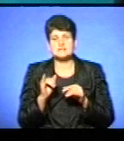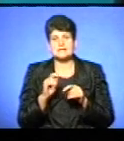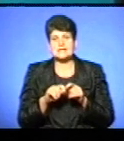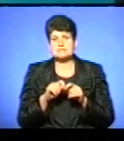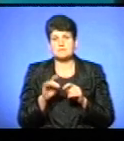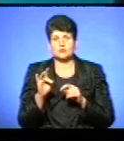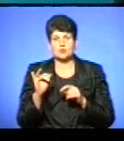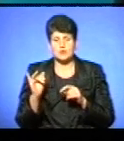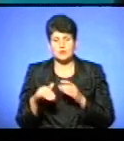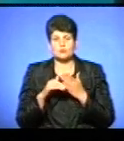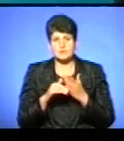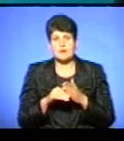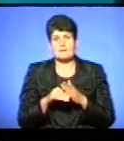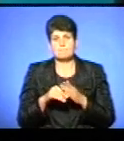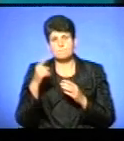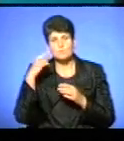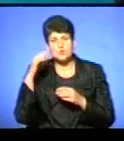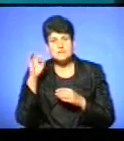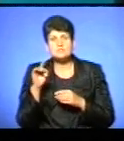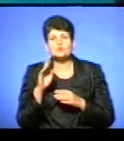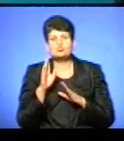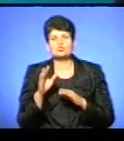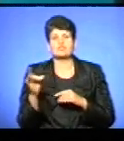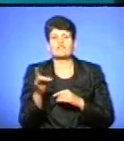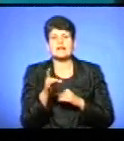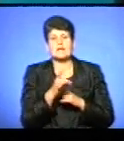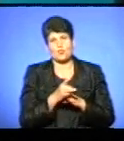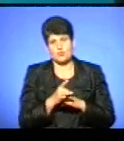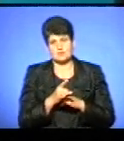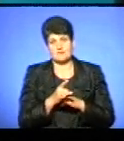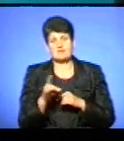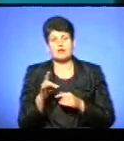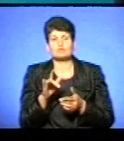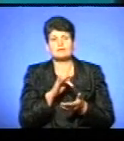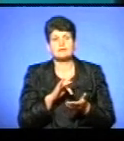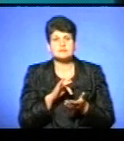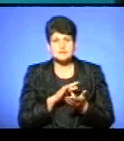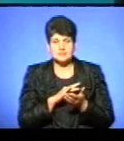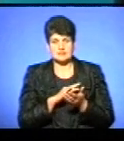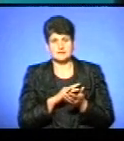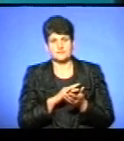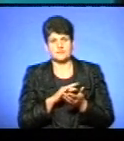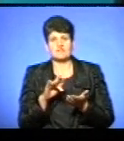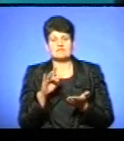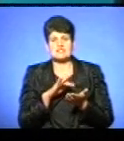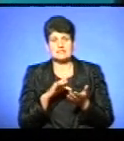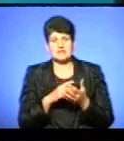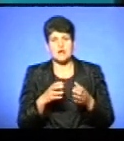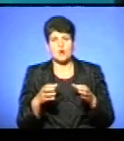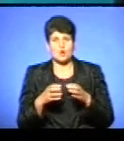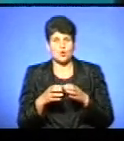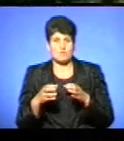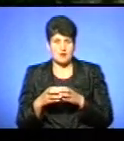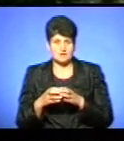допомагає патрульна поліція, що буде в районах та районних центрах, в центрах громади. Ми бачимо,